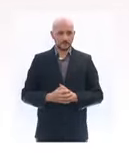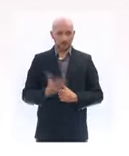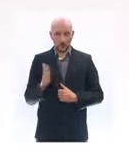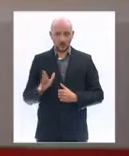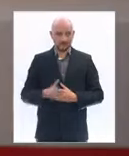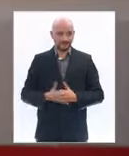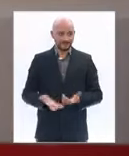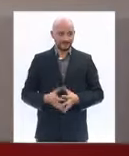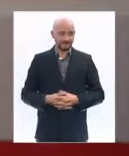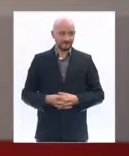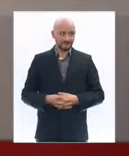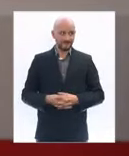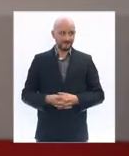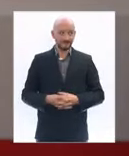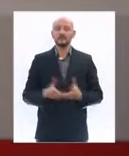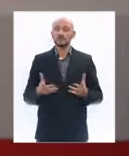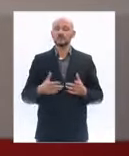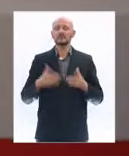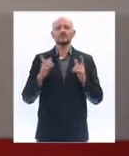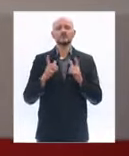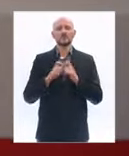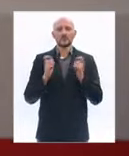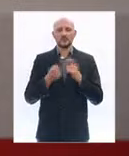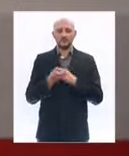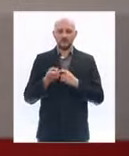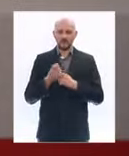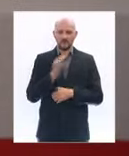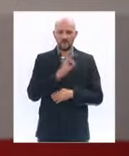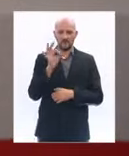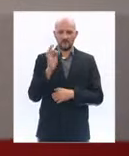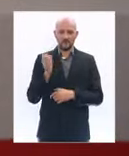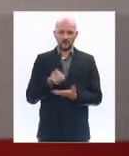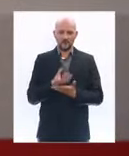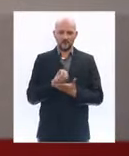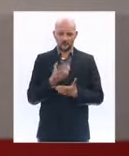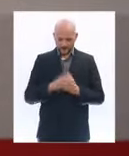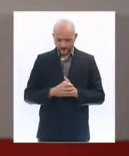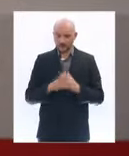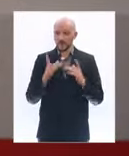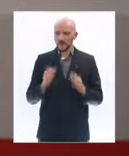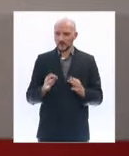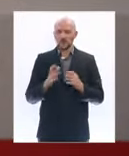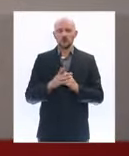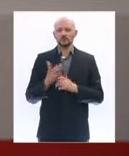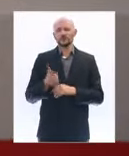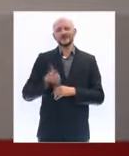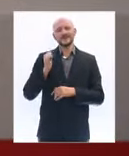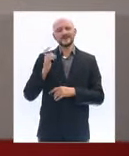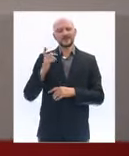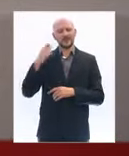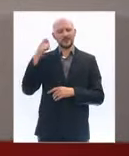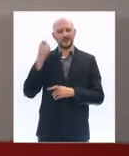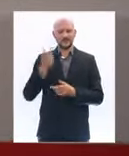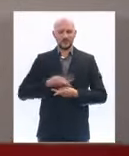Bonsoir, Julie Paco pour France Info. Deux, trois petites questions pour atteindre 10 000 lits en réanimation comme l'a annoncé le président de la République hier soir.